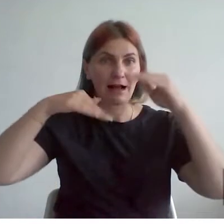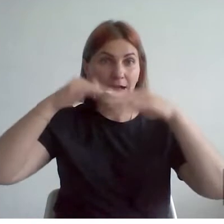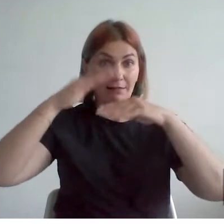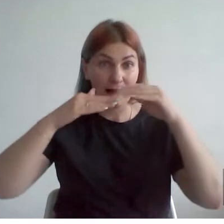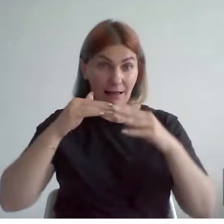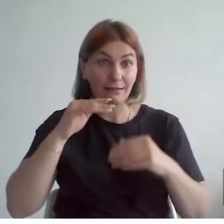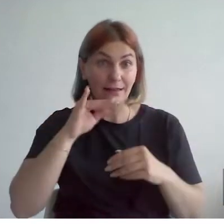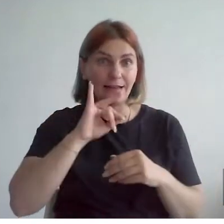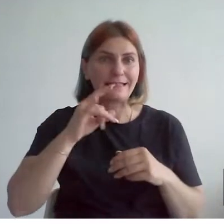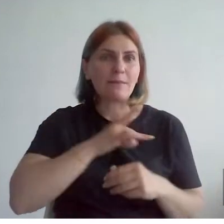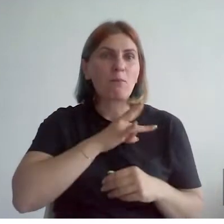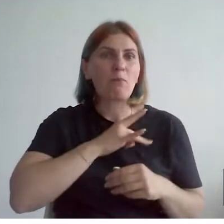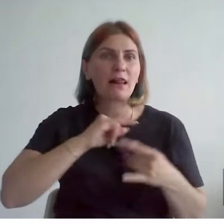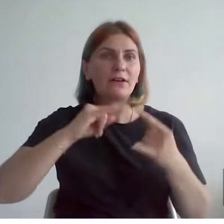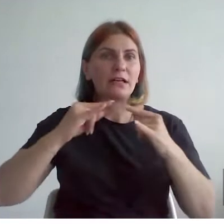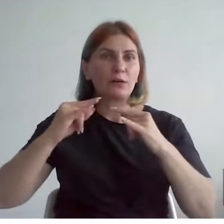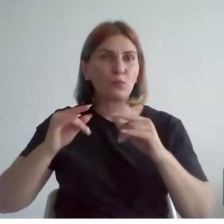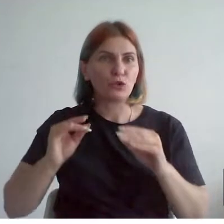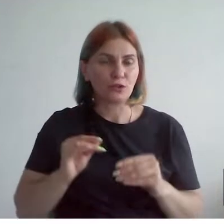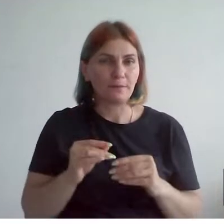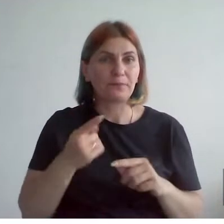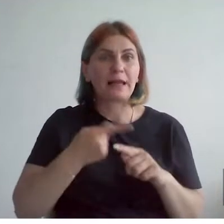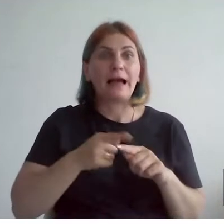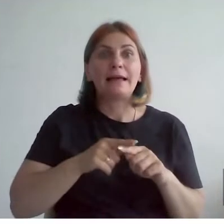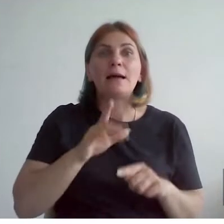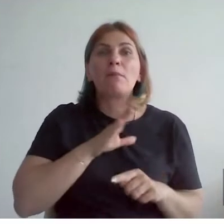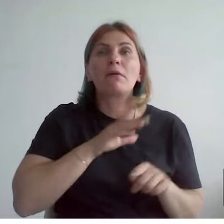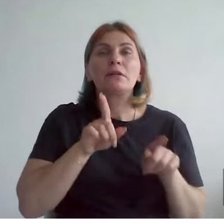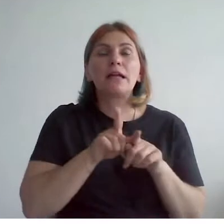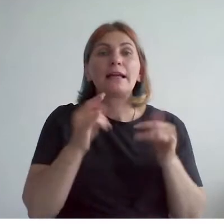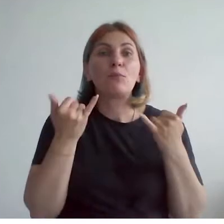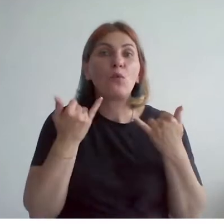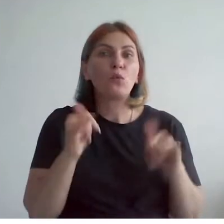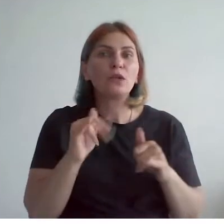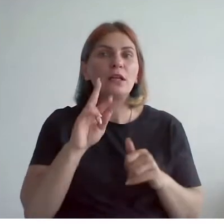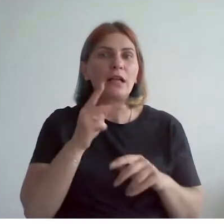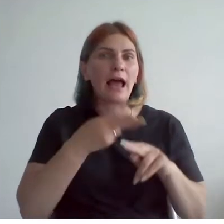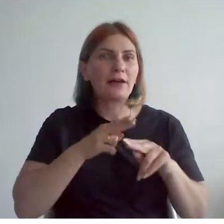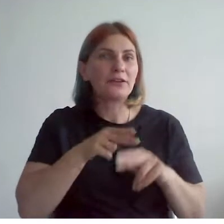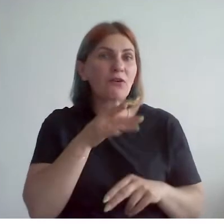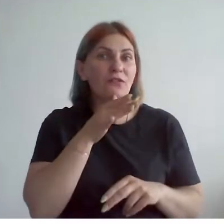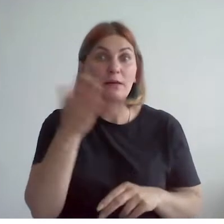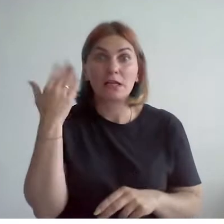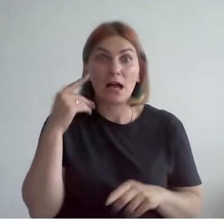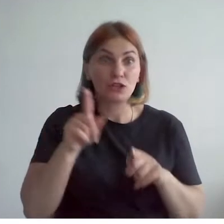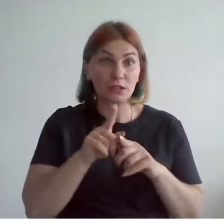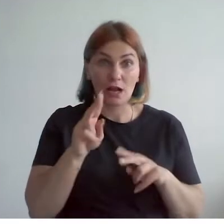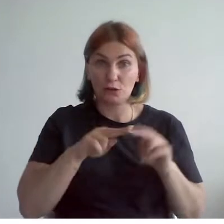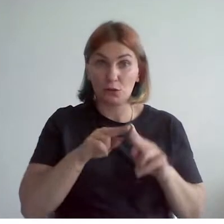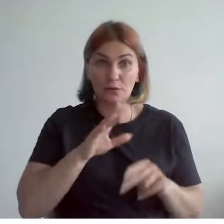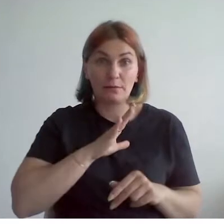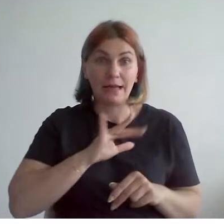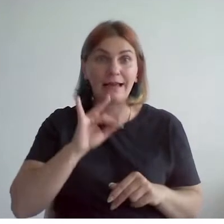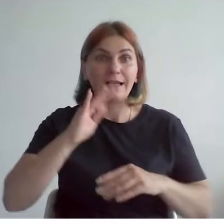Собственно говоря, это было чем-то удивительным. Для того времени так не строили, и кладка с